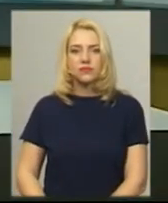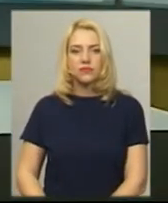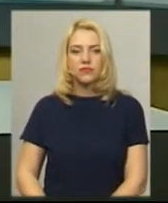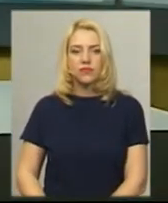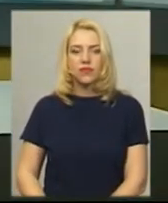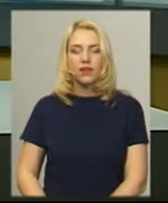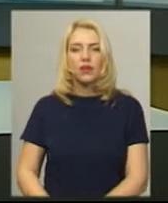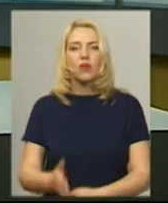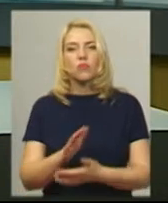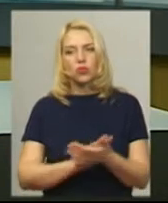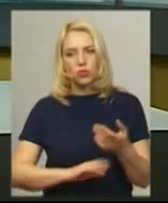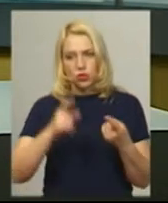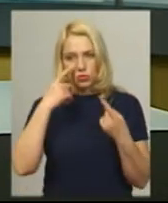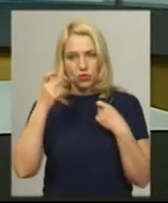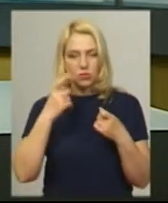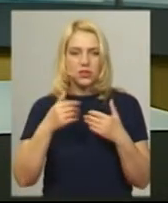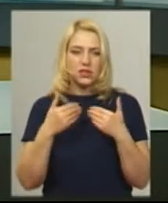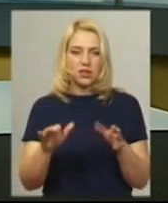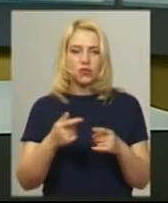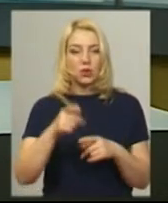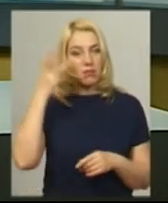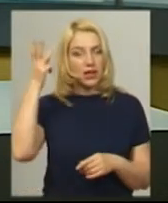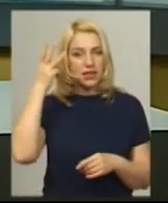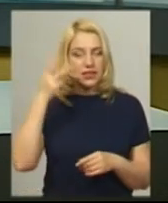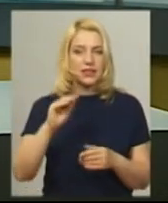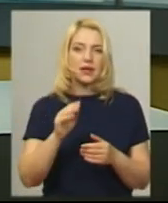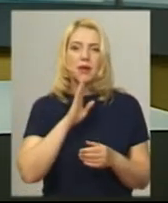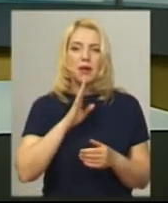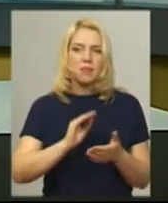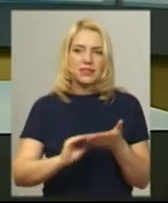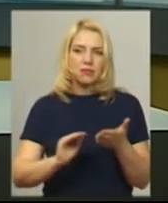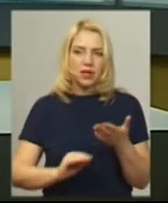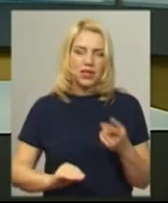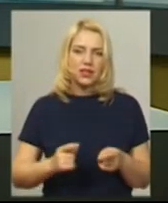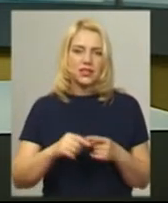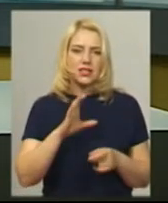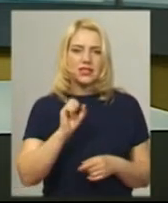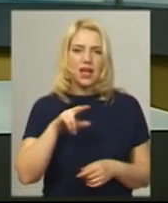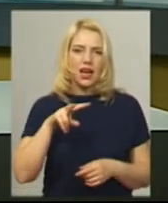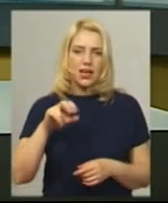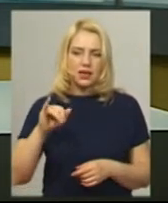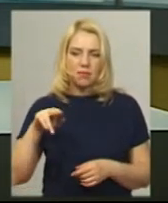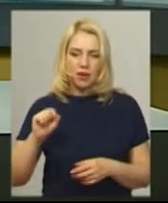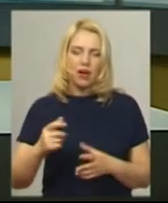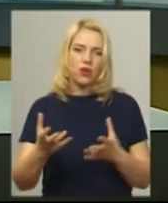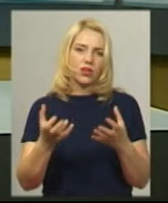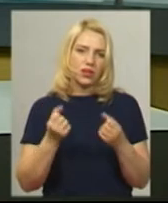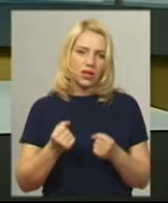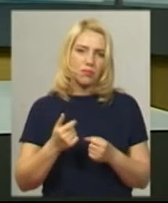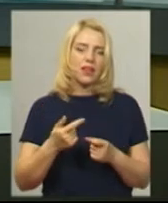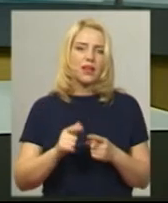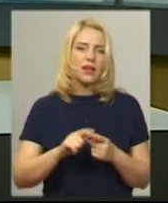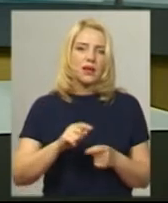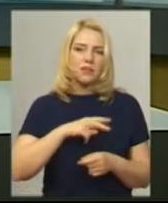Ми продовжуємо інформаційний випуск. Хмельницька письменниця Ольга Саліпа отримала грант-прі у номінації романи міжнародного